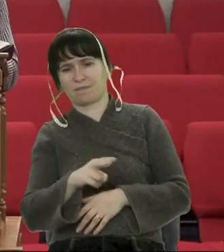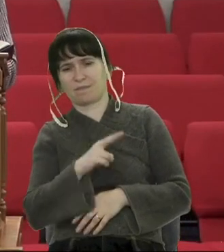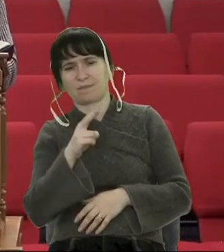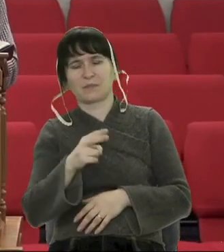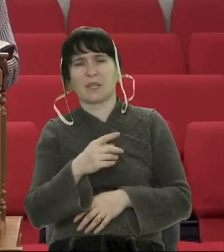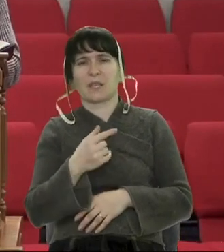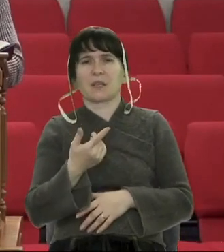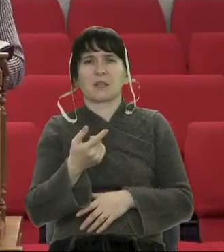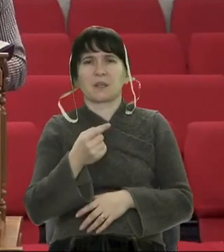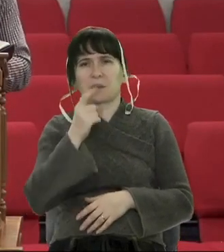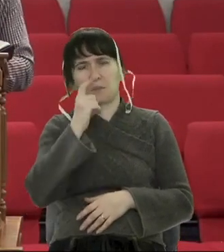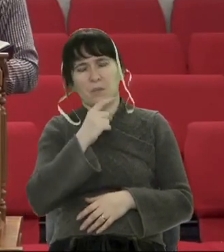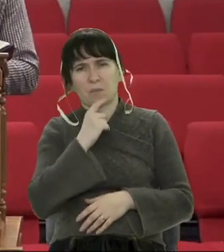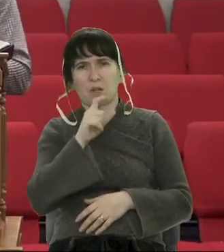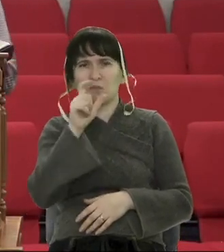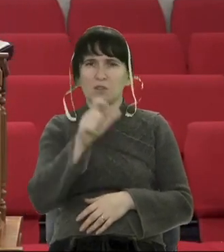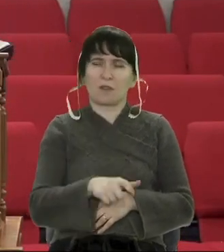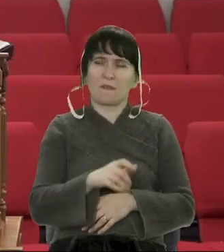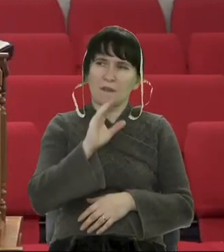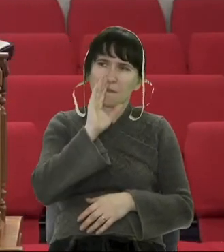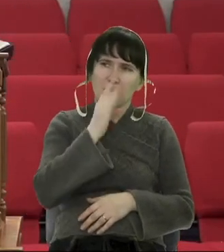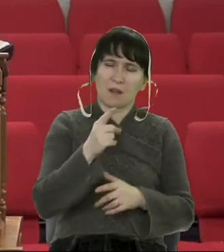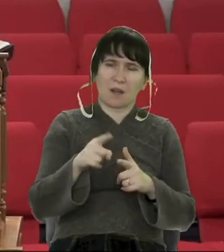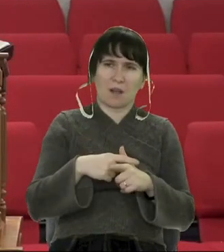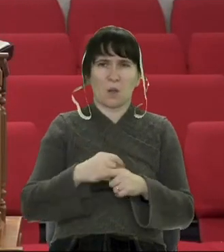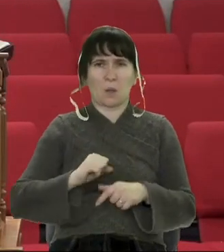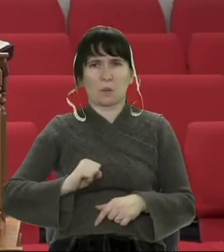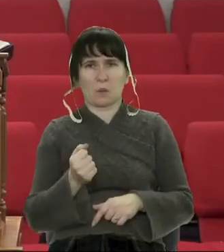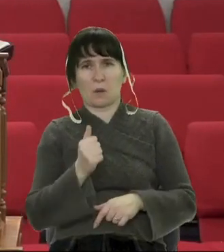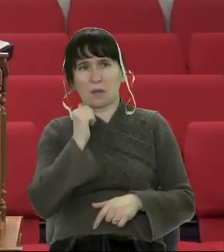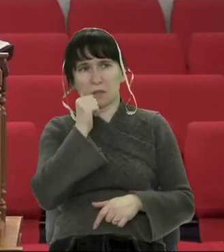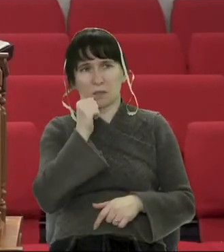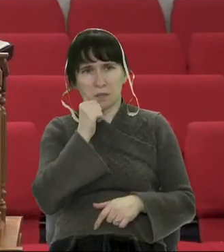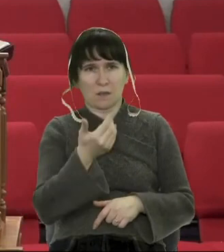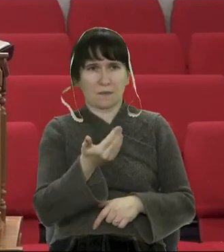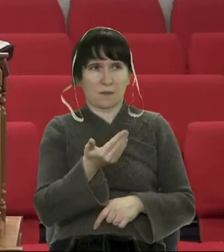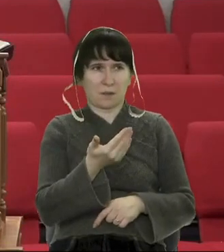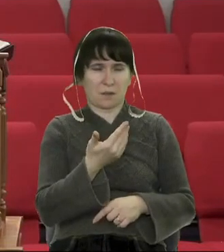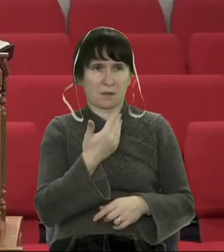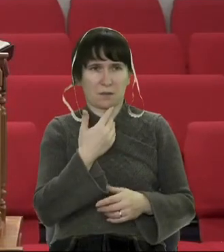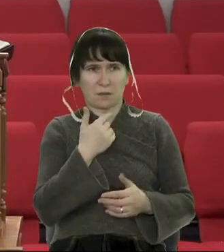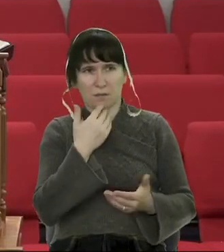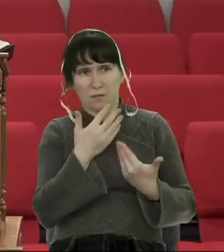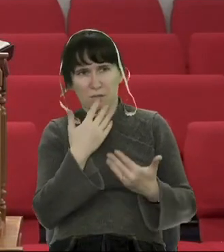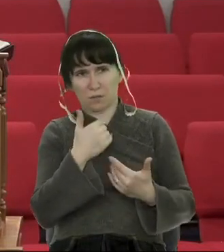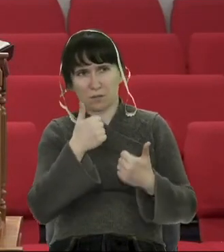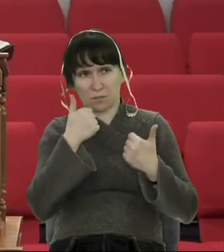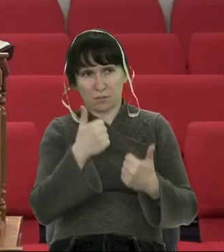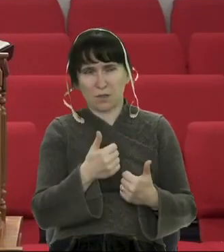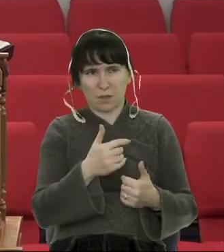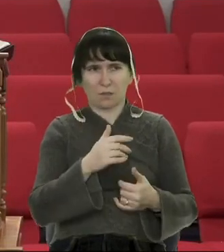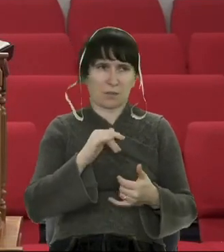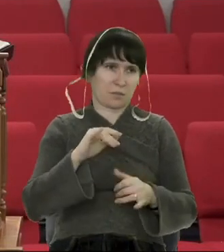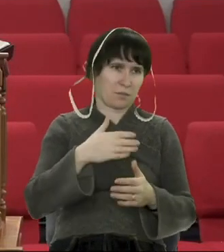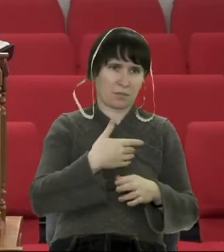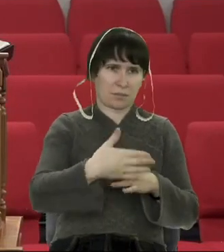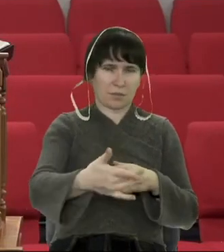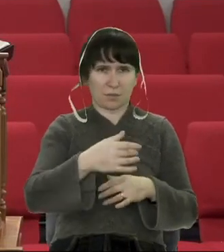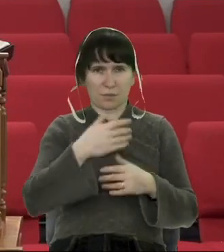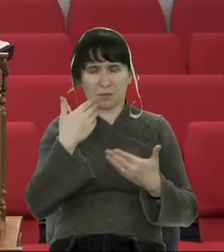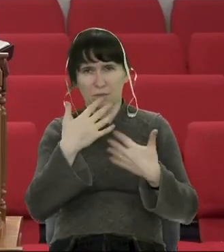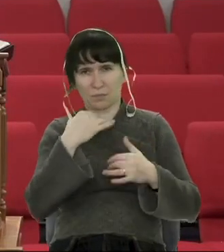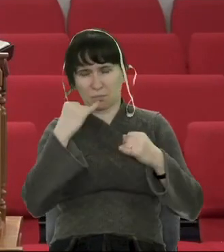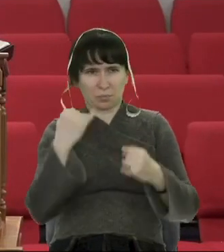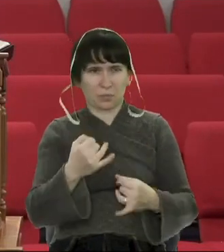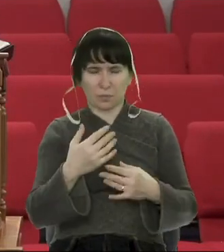тобі друг. Сьогодні вона до тебе ставиться як до друга, завтра ставиться як до ворога. Післязавтра ти взагалі не знаєш, що сталося, що вона